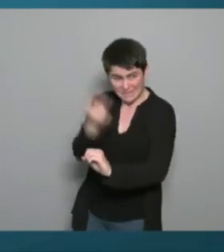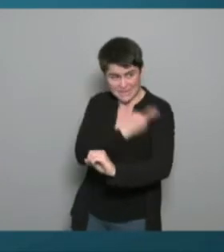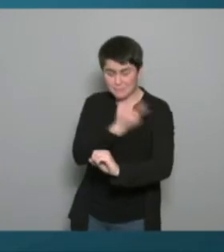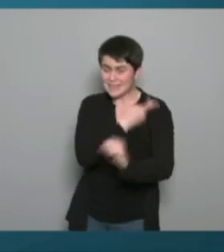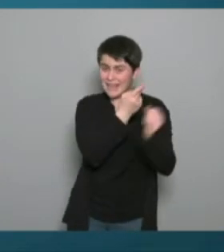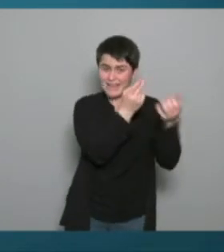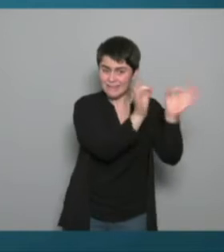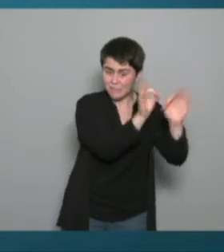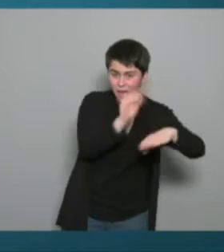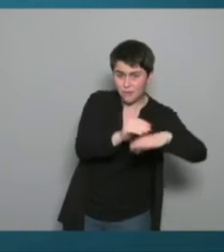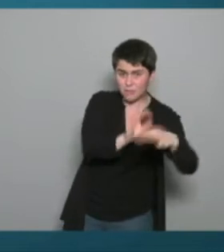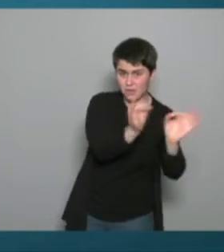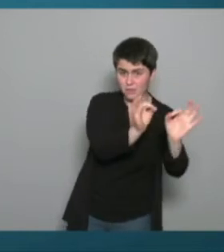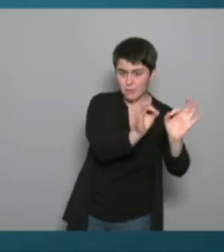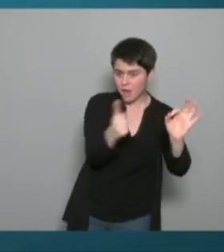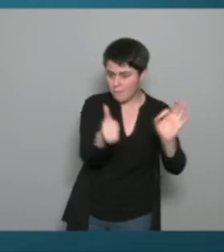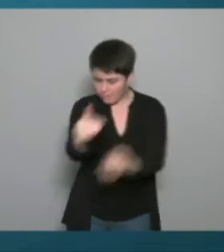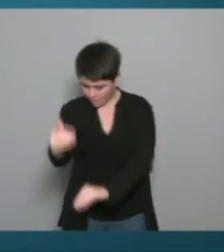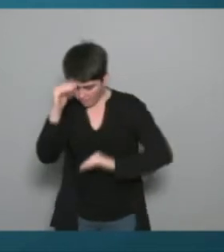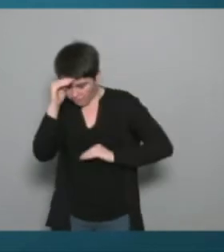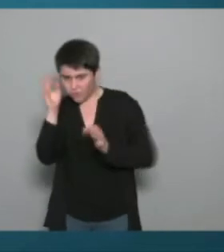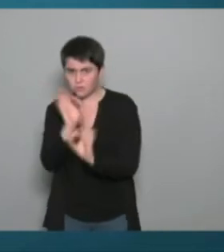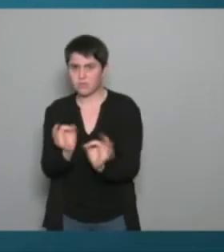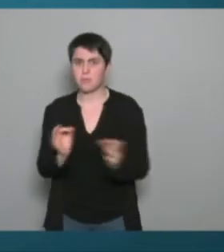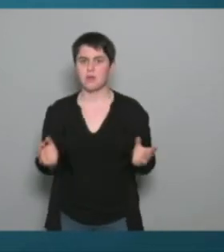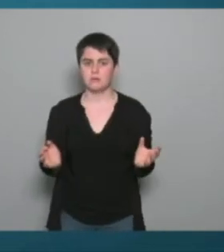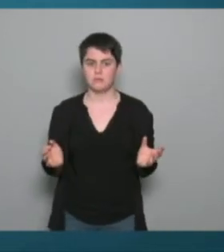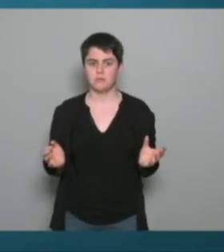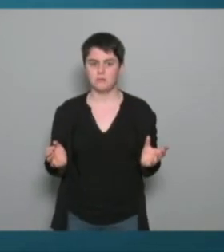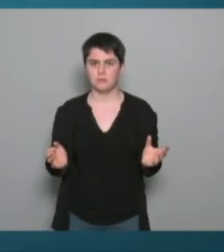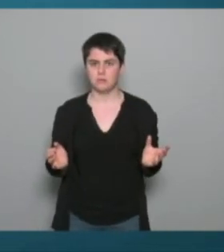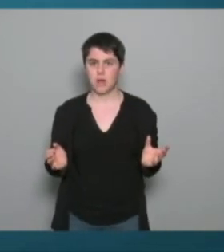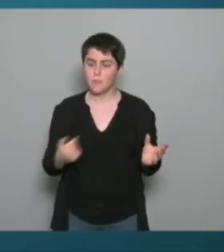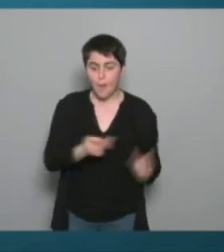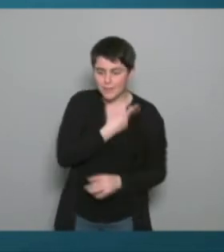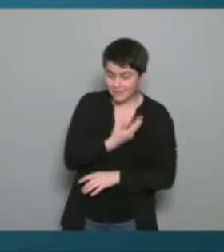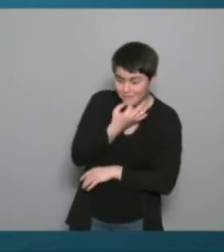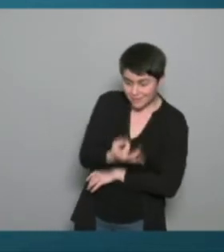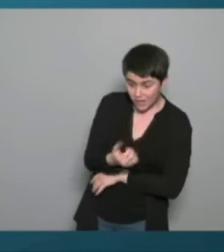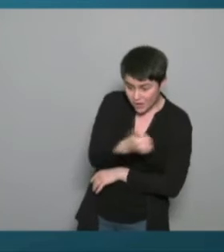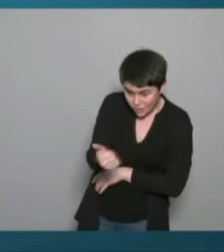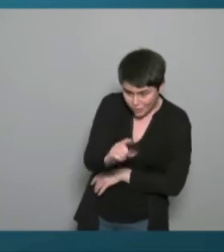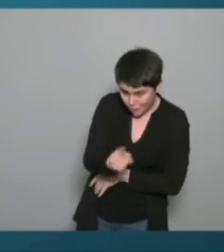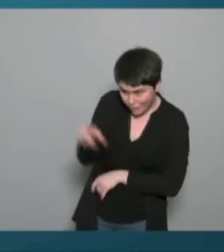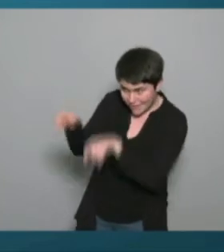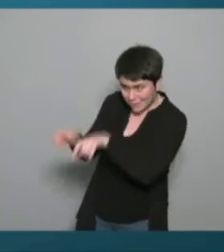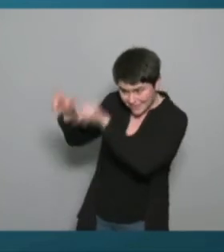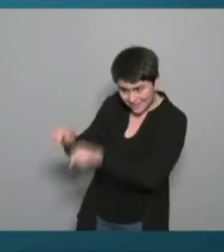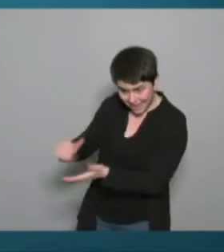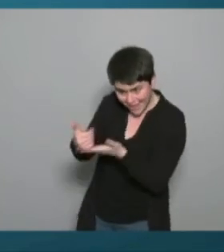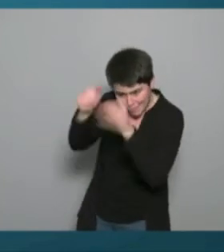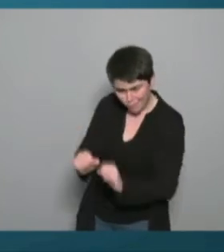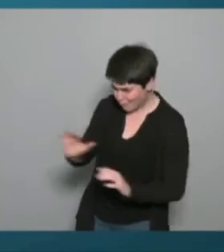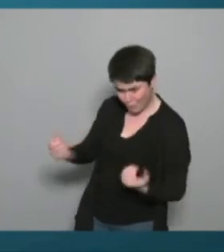votre démarche vous n'êtes pas seul il y a des personnes qui peuvent vous aider parce que c'est ça les personnes